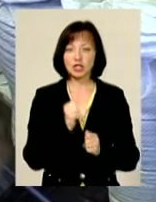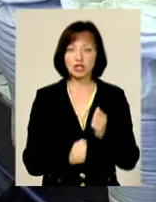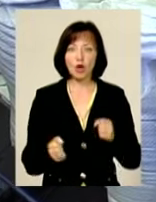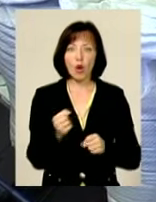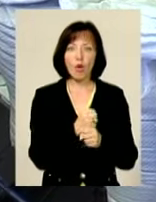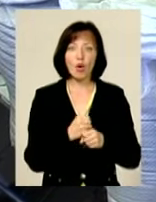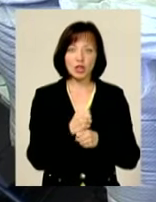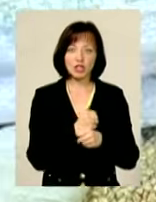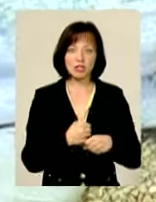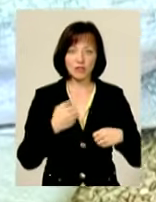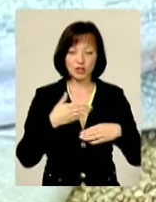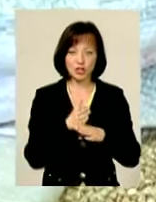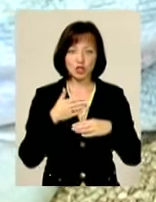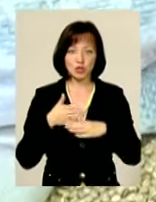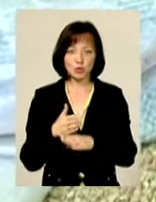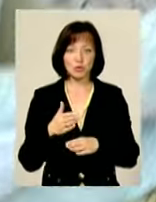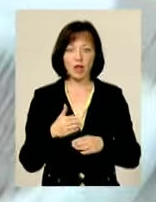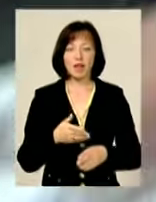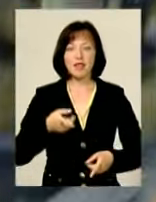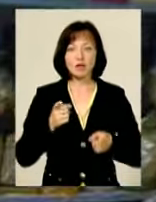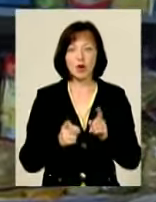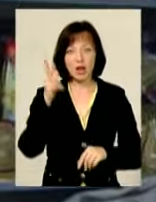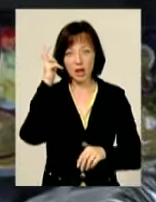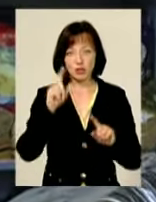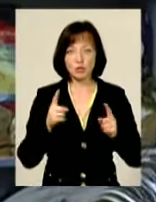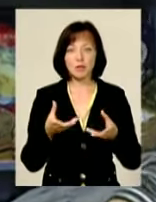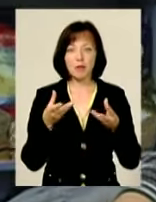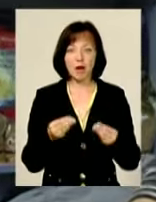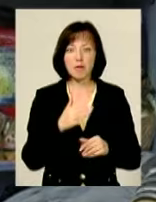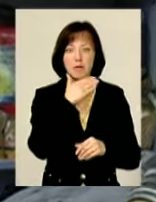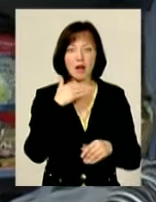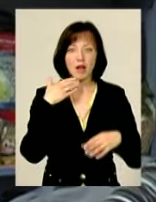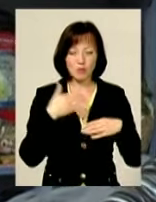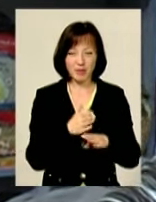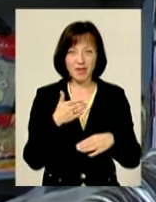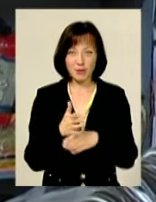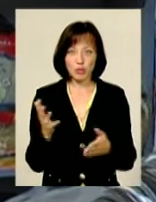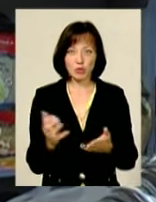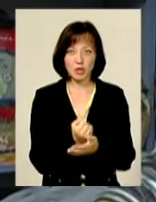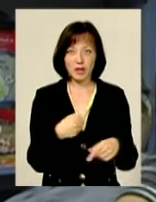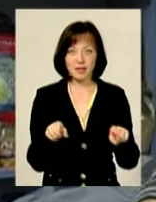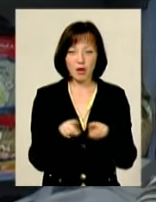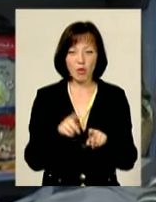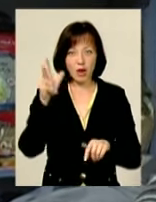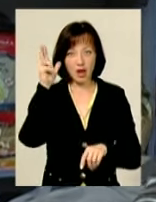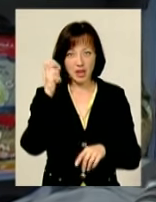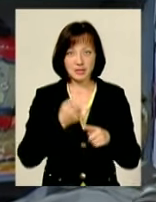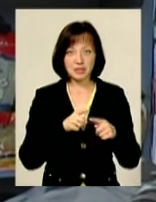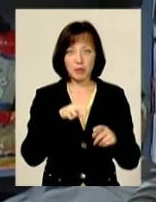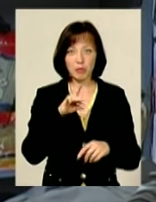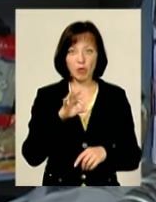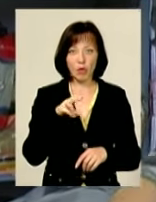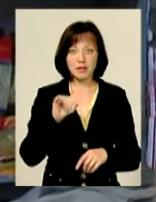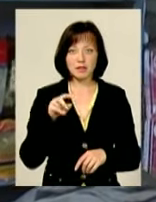коричневу січку Натуральна гречка по своїй природі дуже м'яка, її дуже багато б'ється І от виходить від цієї гречки це проділ